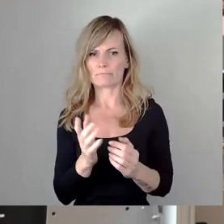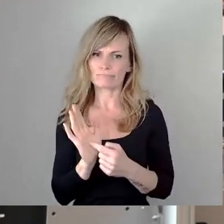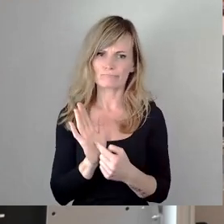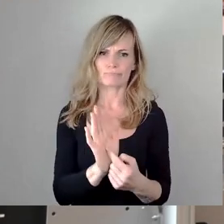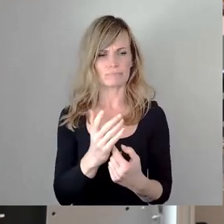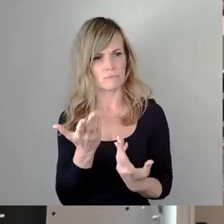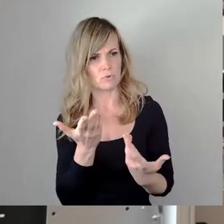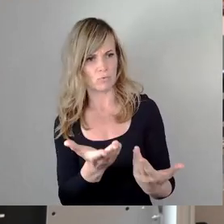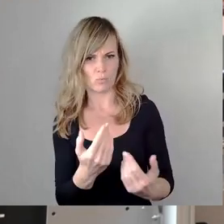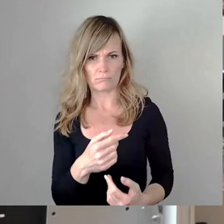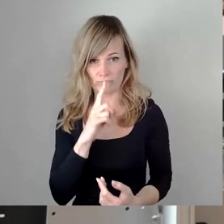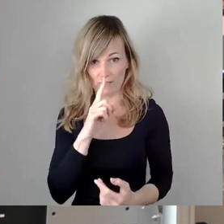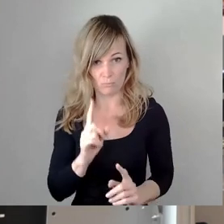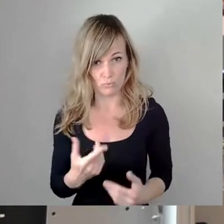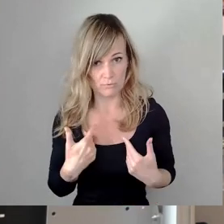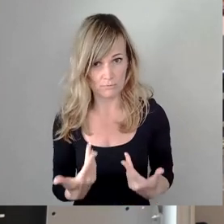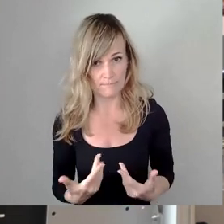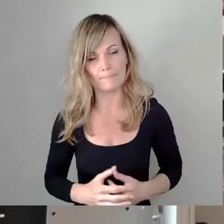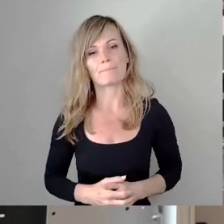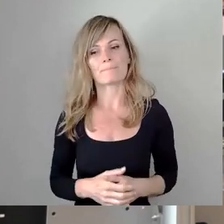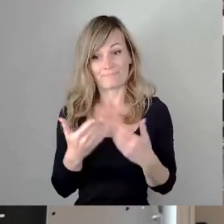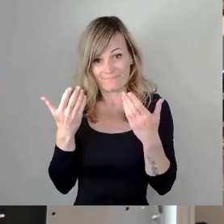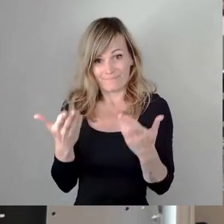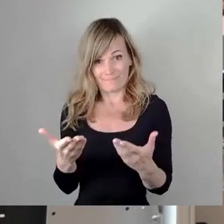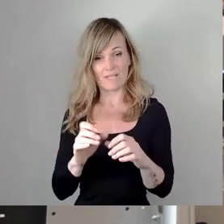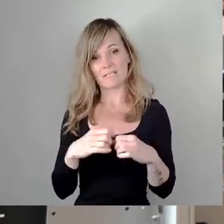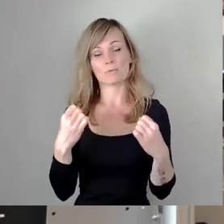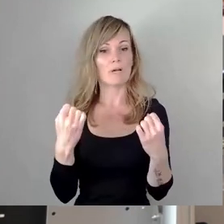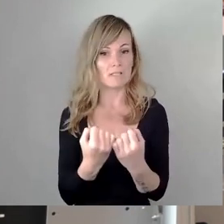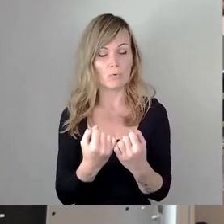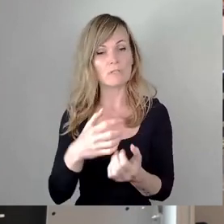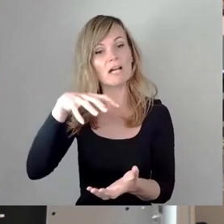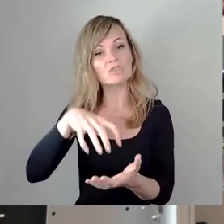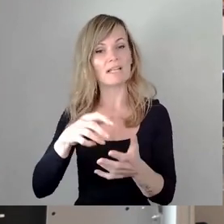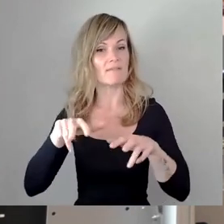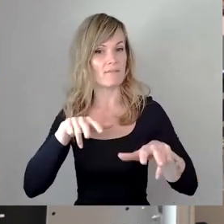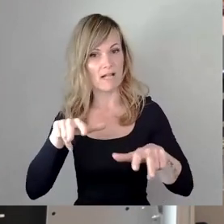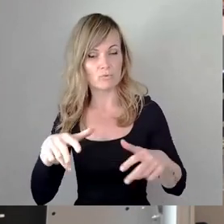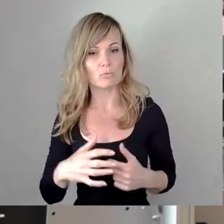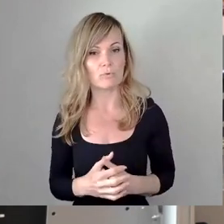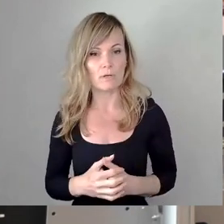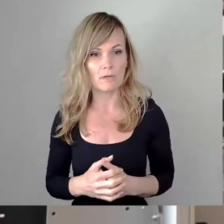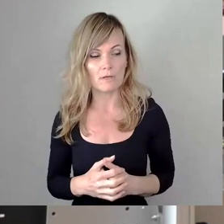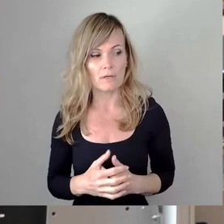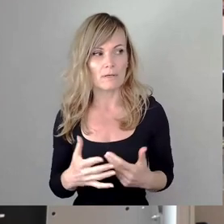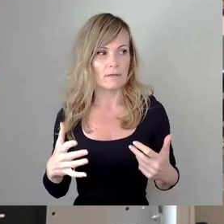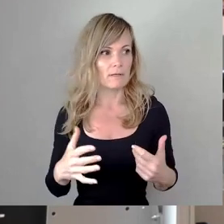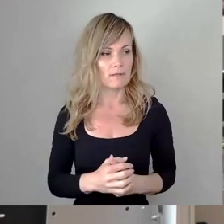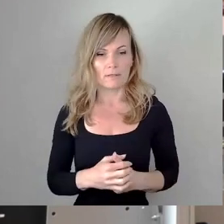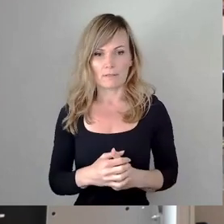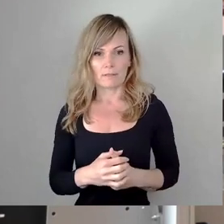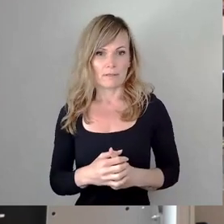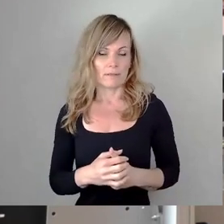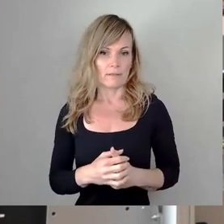Und hier haben wir die Situation, dass die Stadtverwaltung tatsächlich sehr umfangreiche